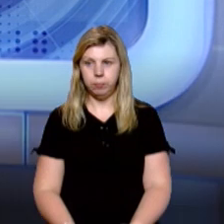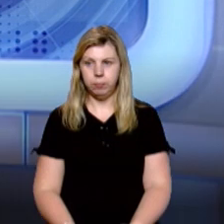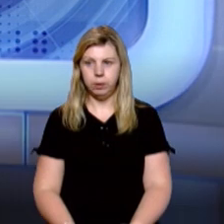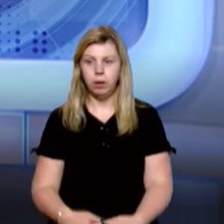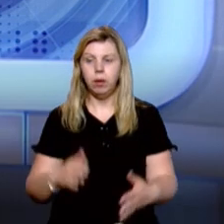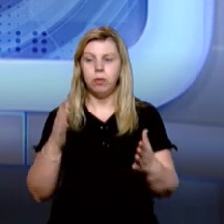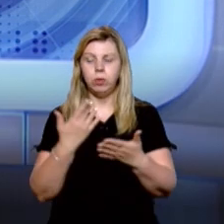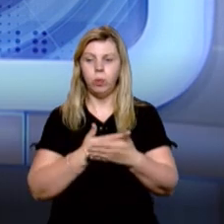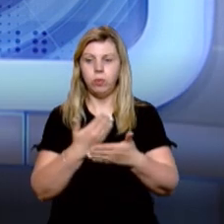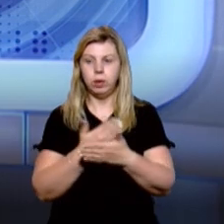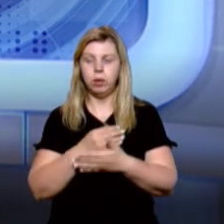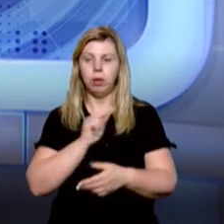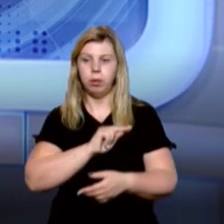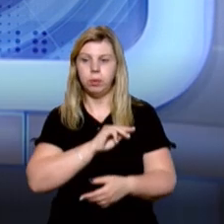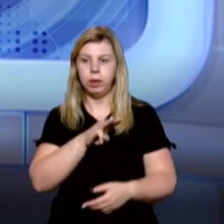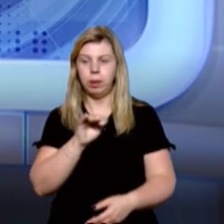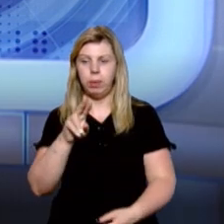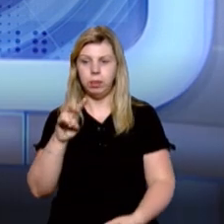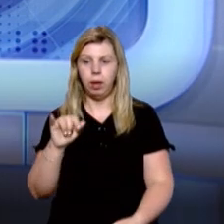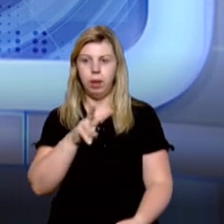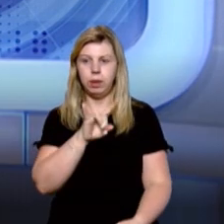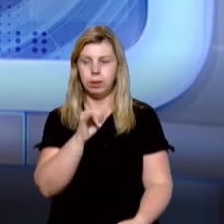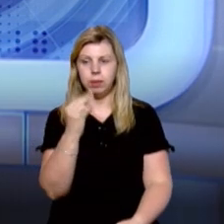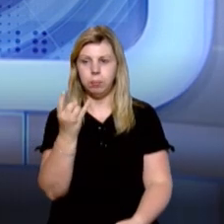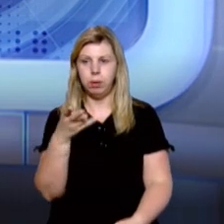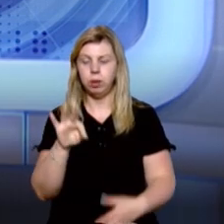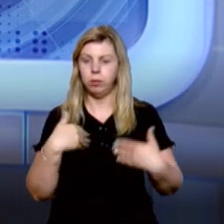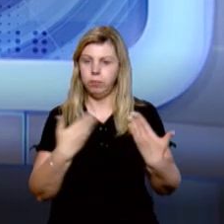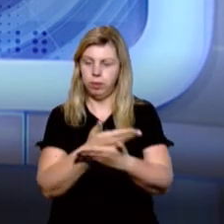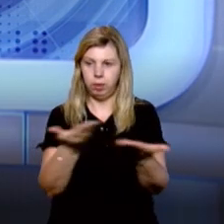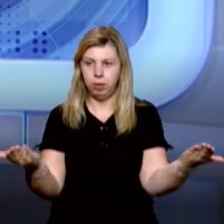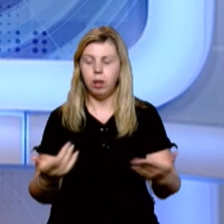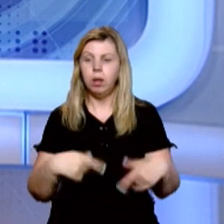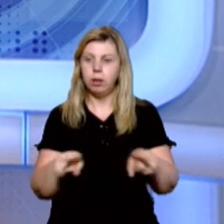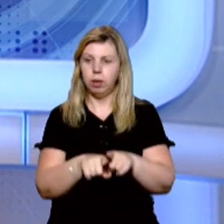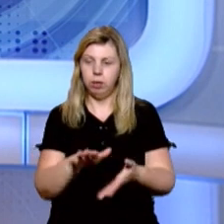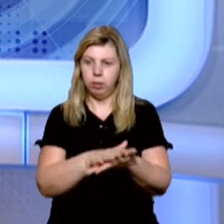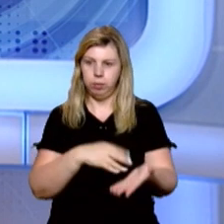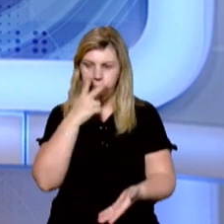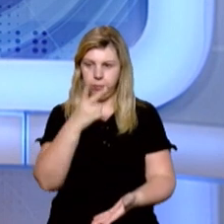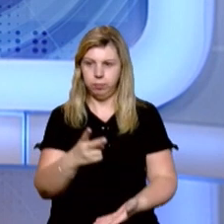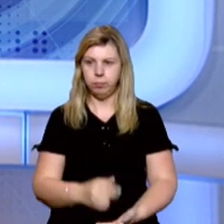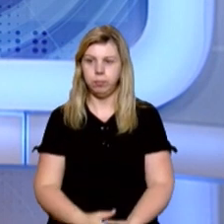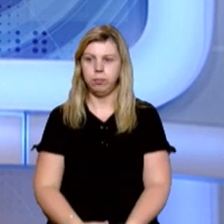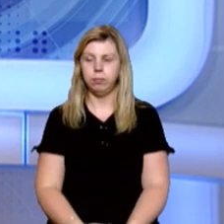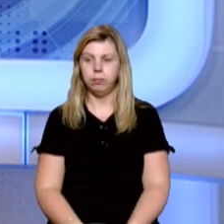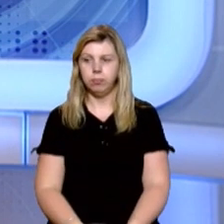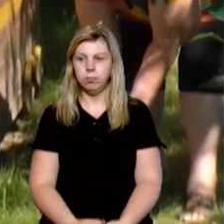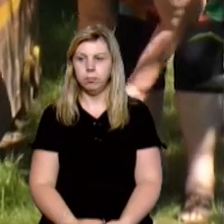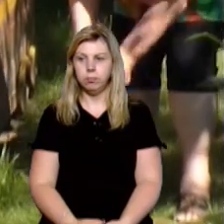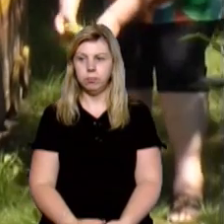В ефірі новини у студії Тетяна Мандель та Лариса Цибиленко. Вітаємо у цьому випуску. Ми розповімо про наступне.